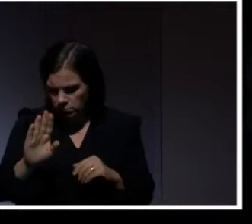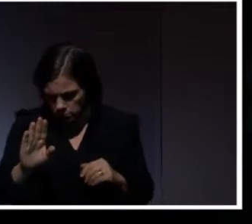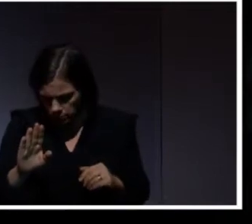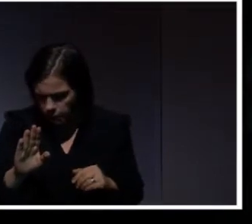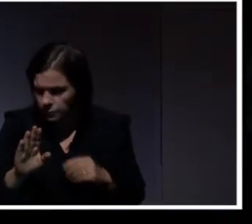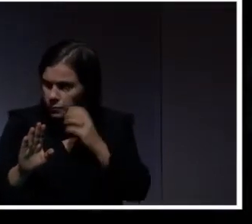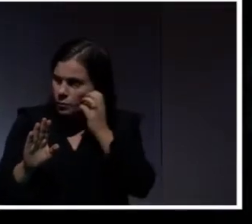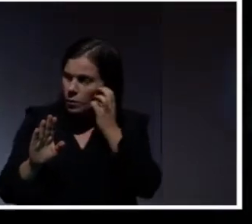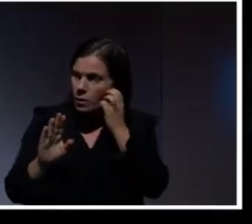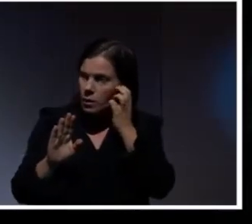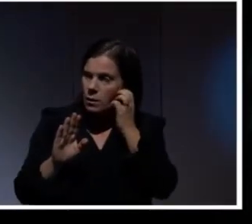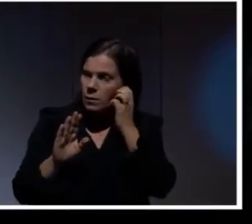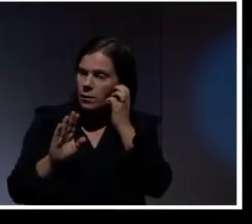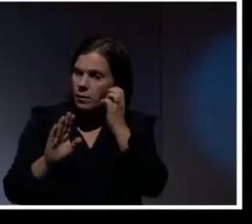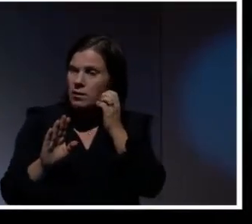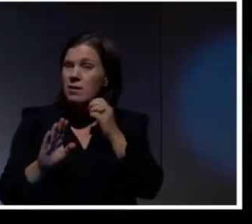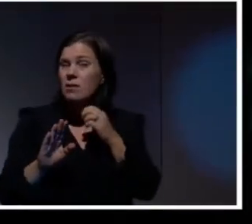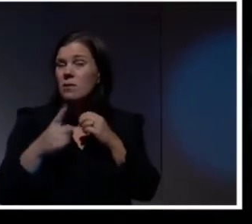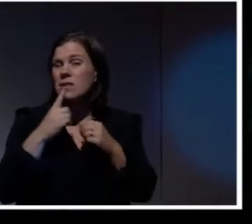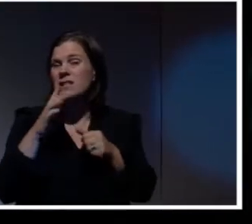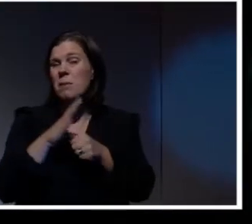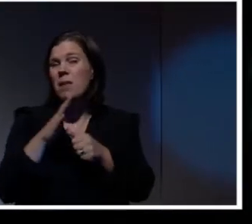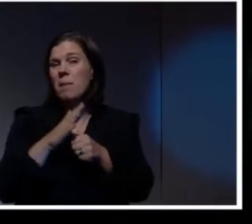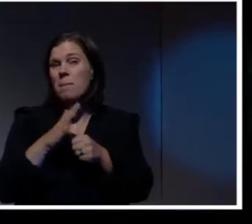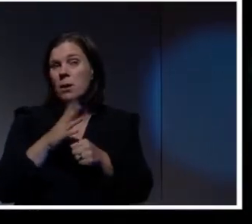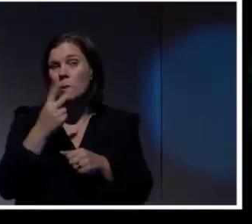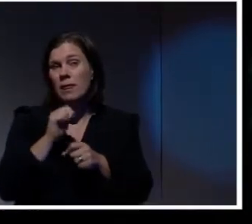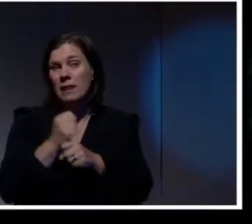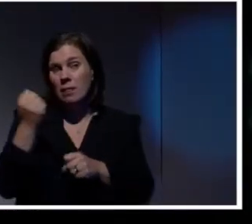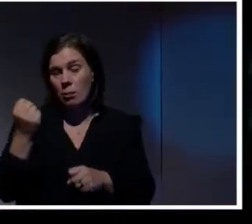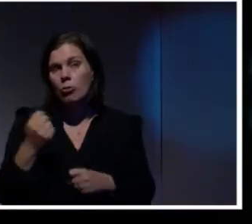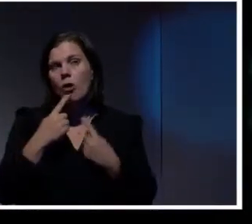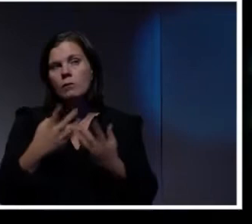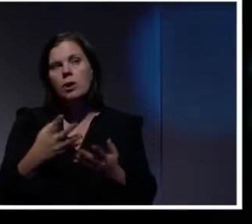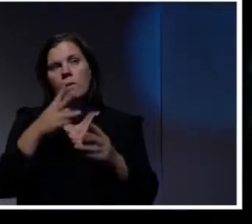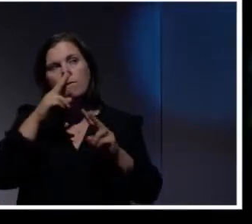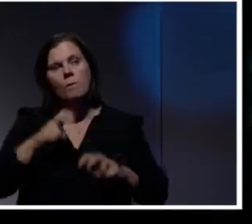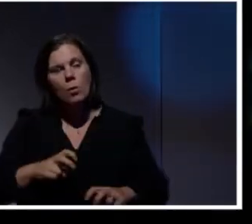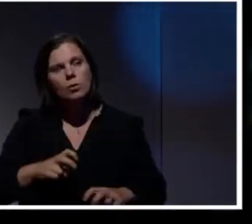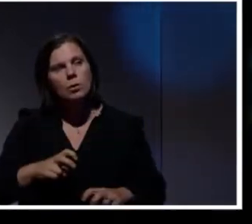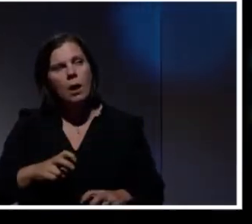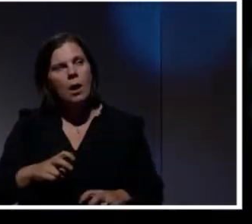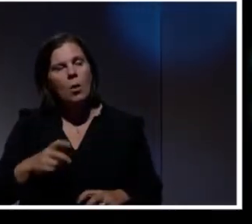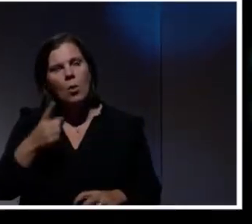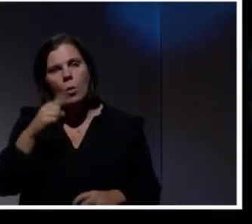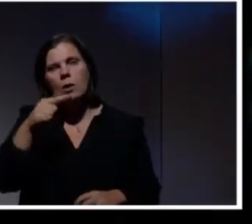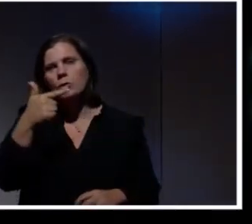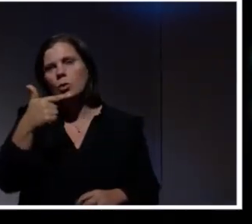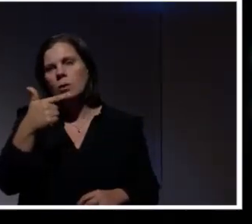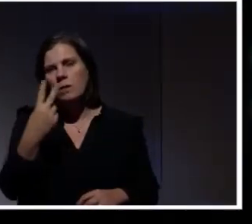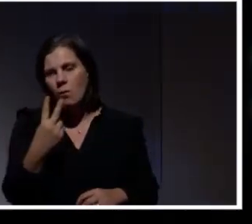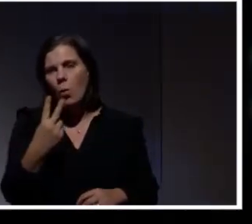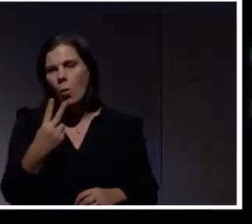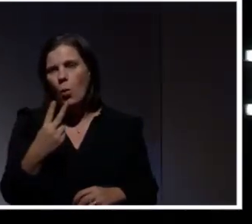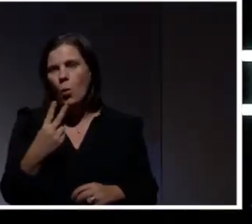september i år 2019 avslöjade forskare totalt 172 infekterade